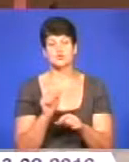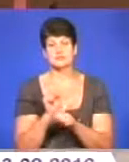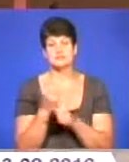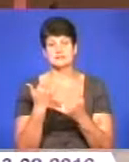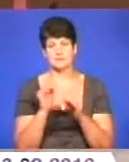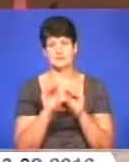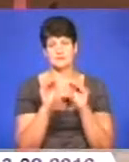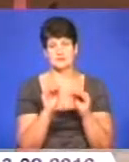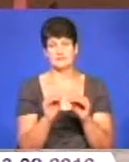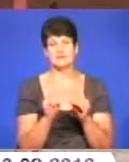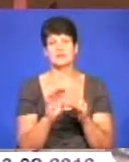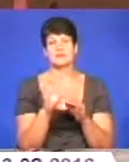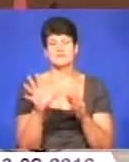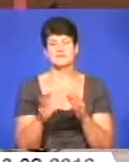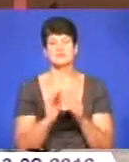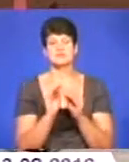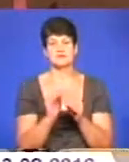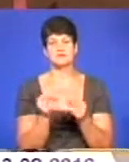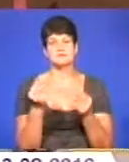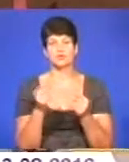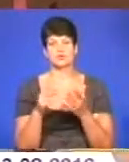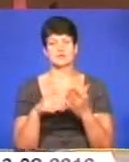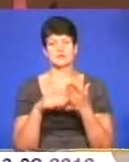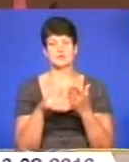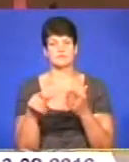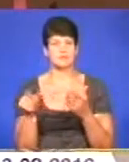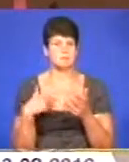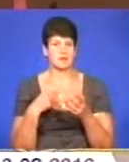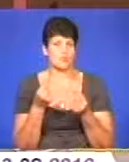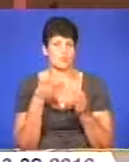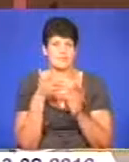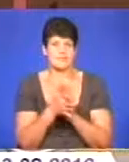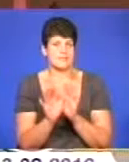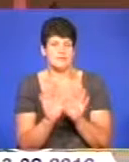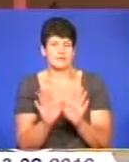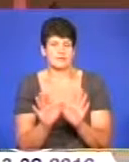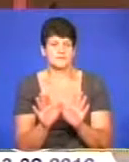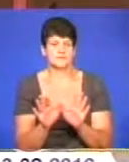встановлені, вони встановлені всі за кошти інвесторів. Тобто ми на них не втрачали кошти з бюджету.